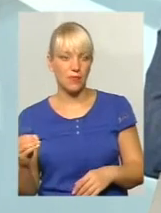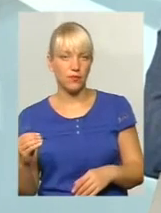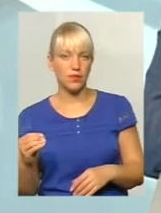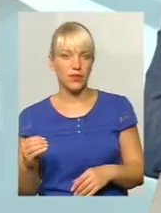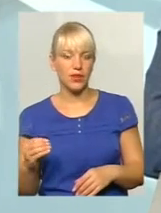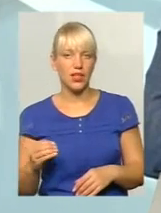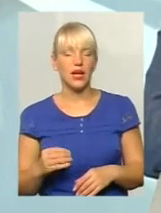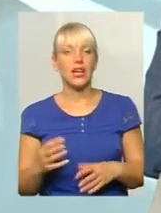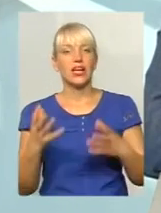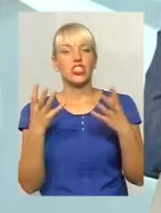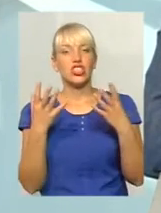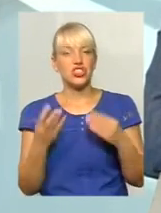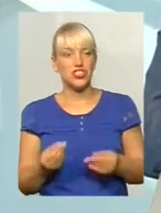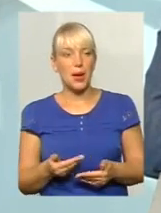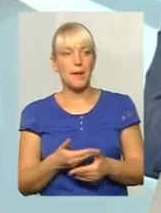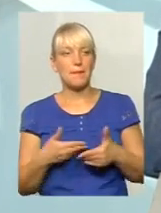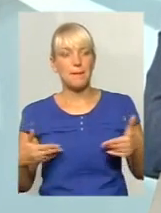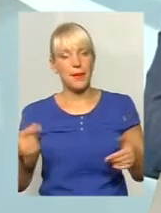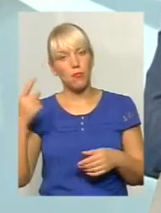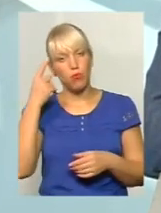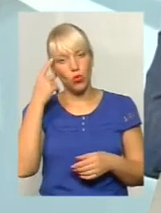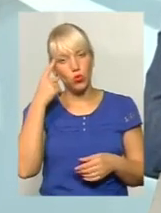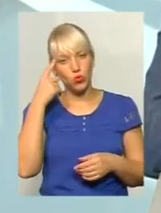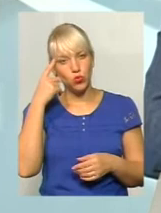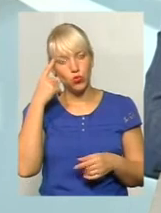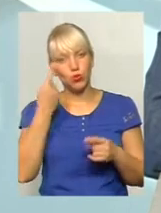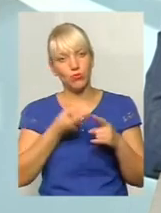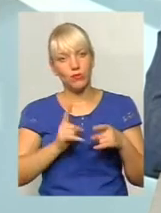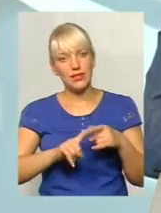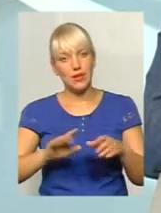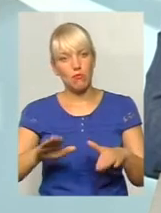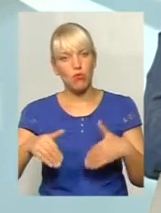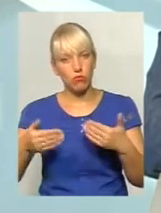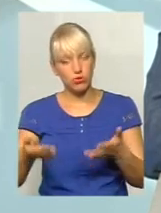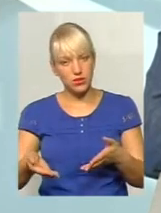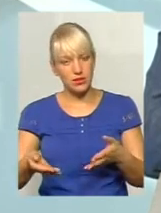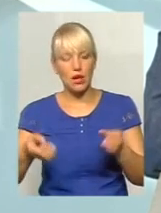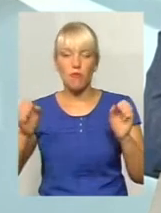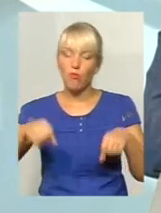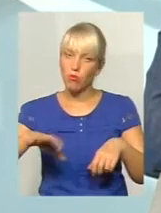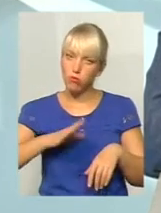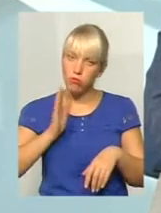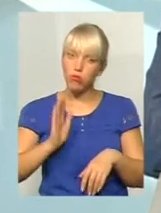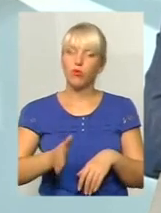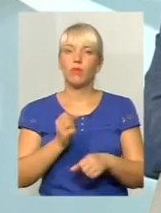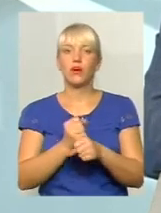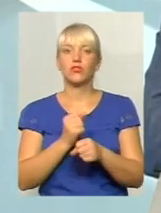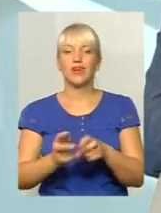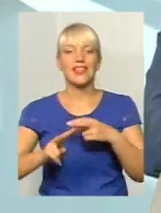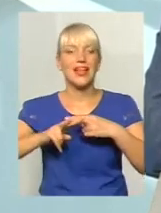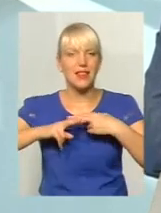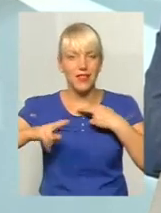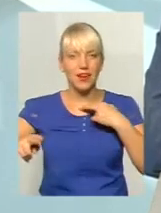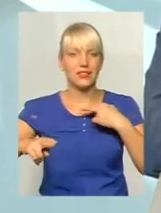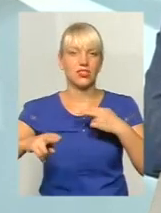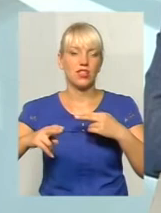Вже ми одумаємо дану пропозицію. Можливо, буде працювати такий же маршрут на